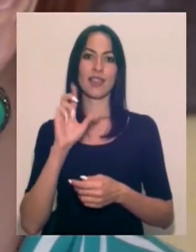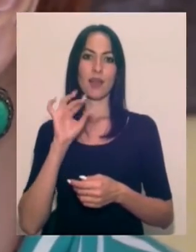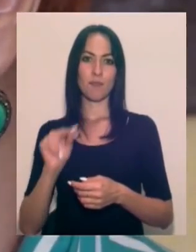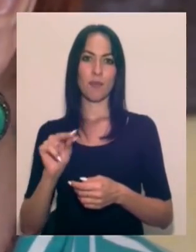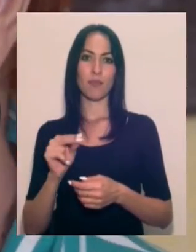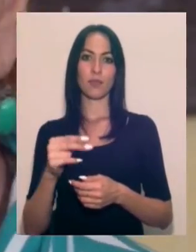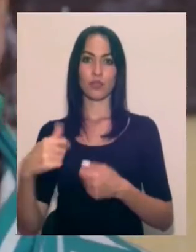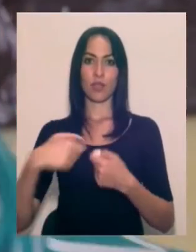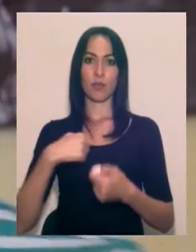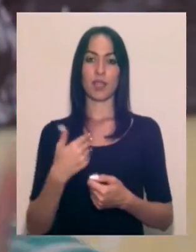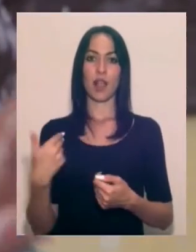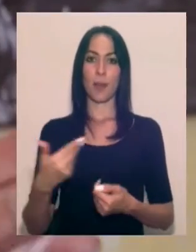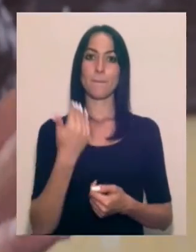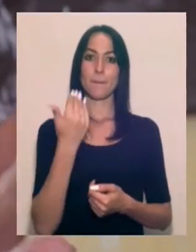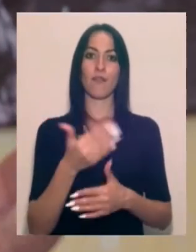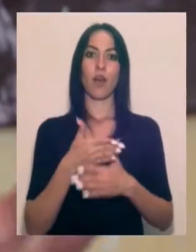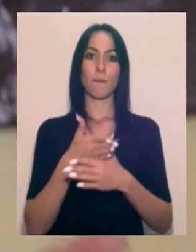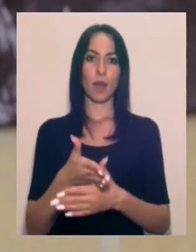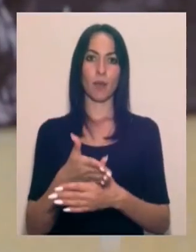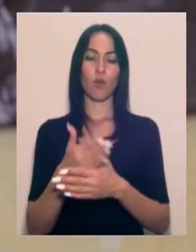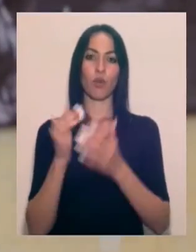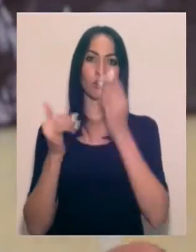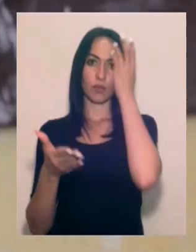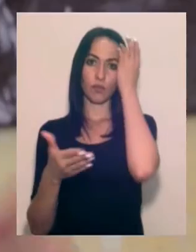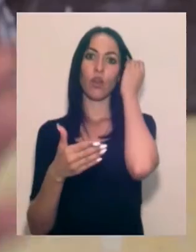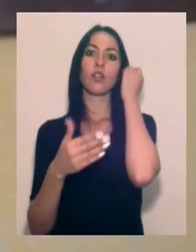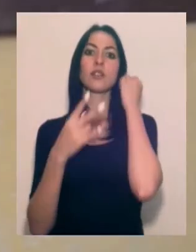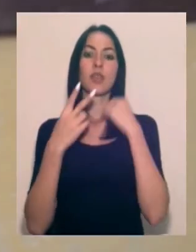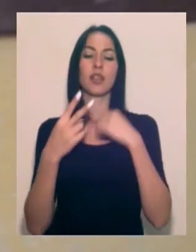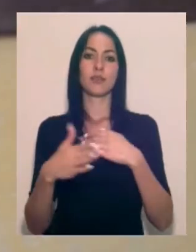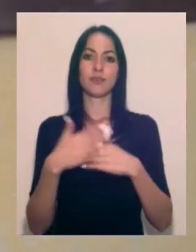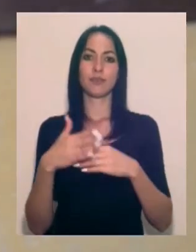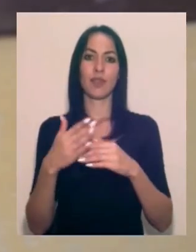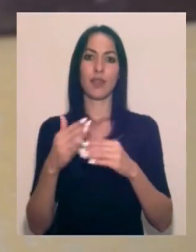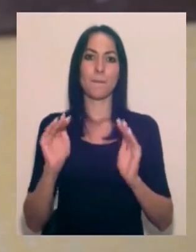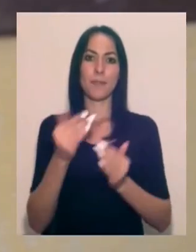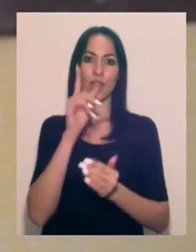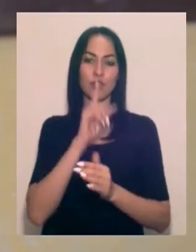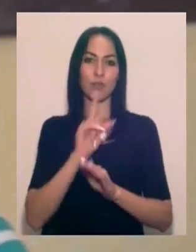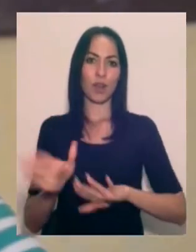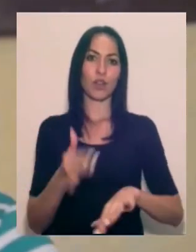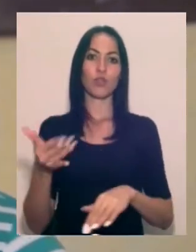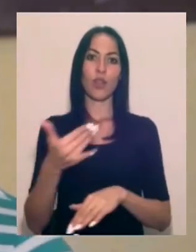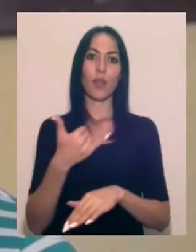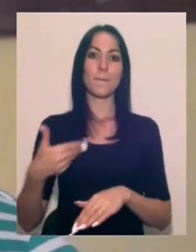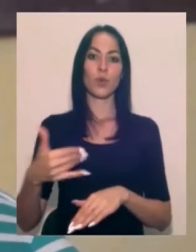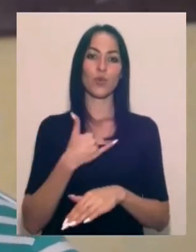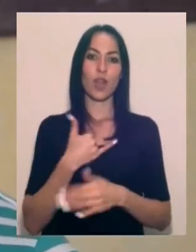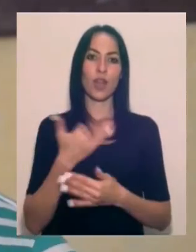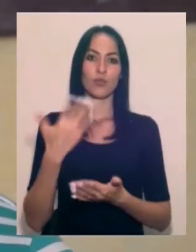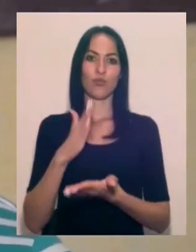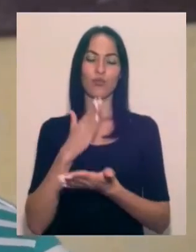ми вам поможем. І вот вони, буквально, смотри, не прошло і місяця, і ми вже маємо табличку вот цю